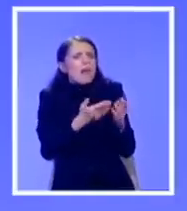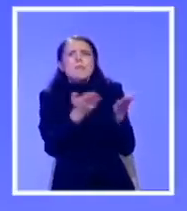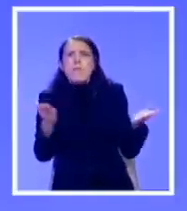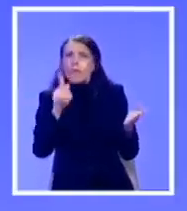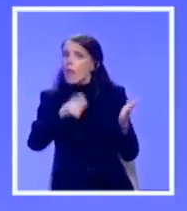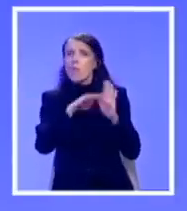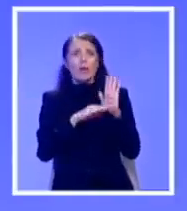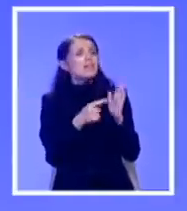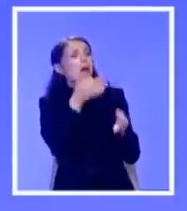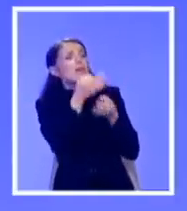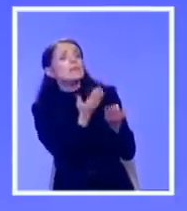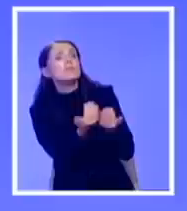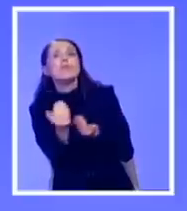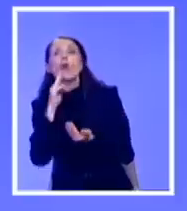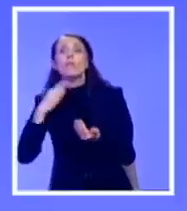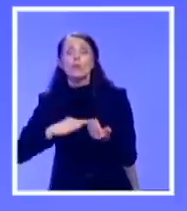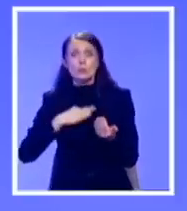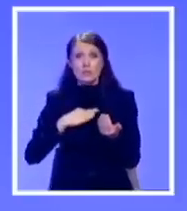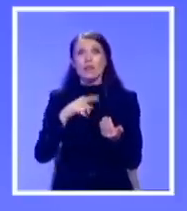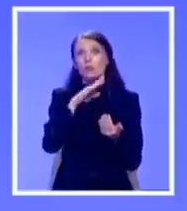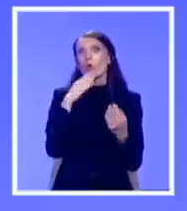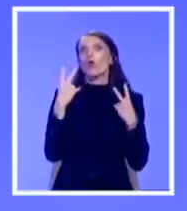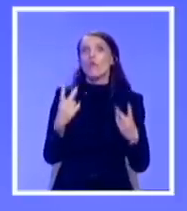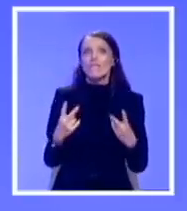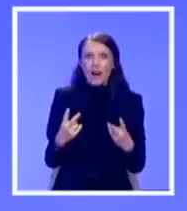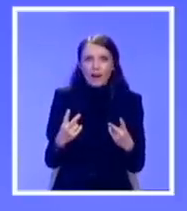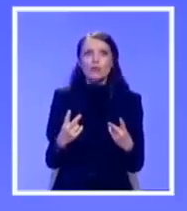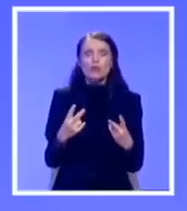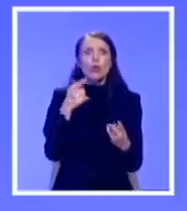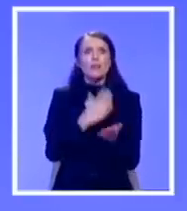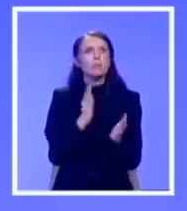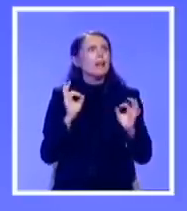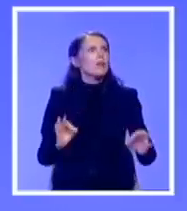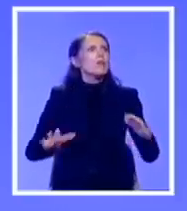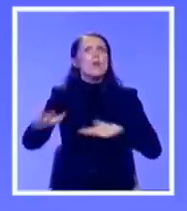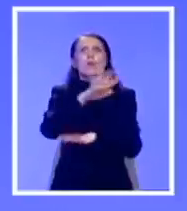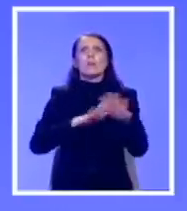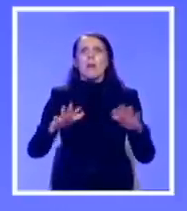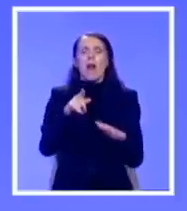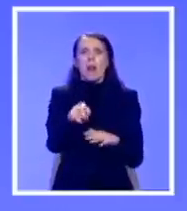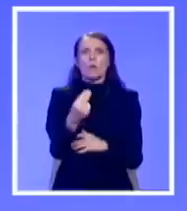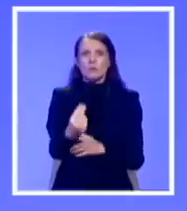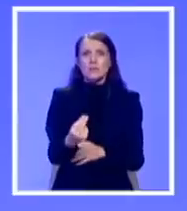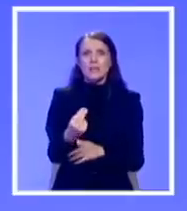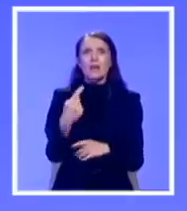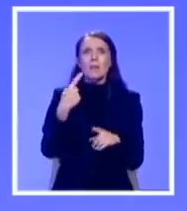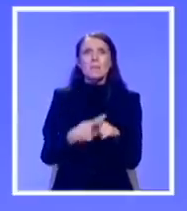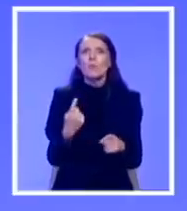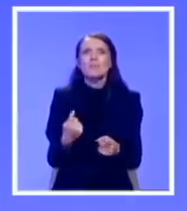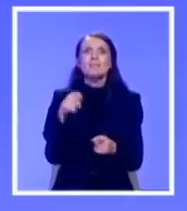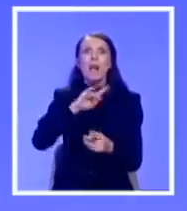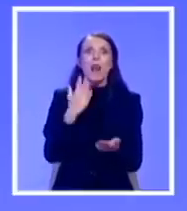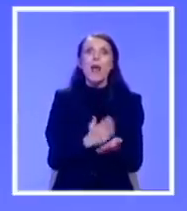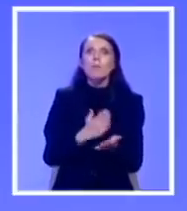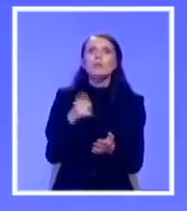Izuzetno važna stvar za iskorenjivanje korupcije, ali i stvaranje nekog normalnog političkog ambijenta u Srbiji i pročišćenje od recikliranih